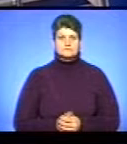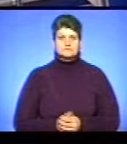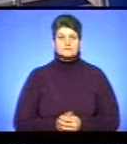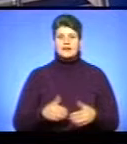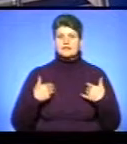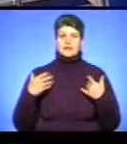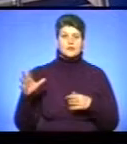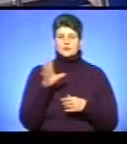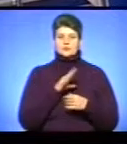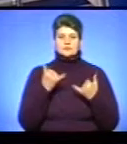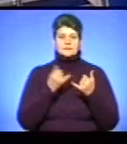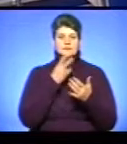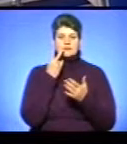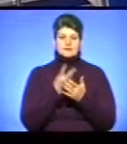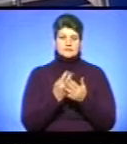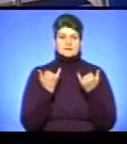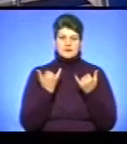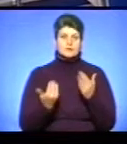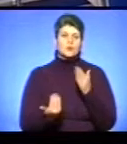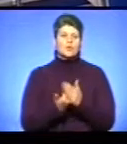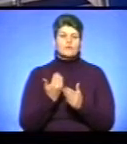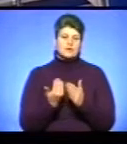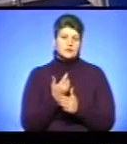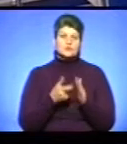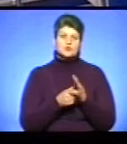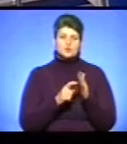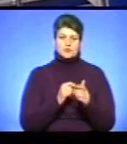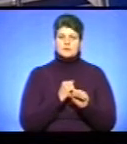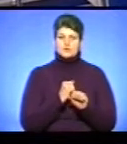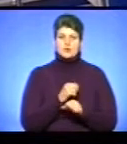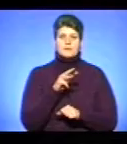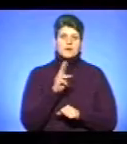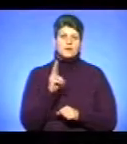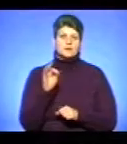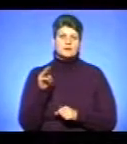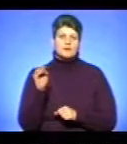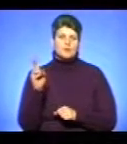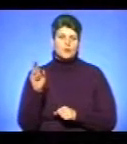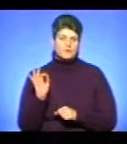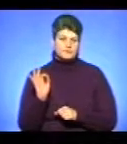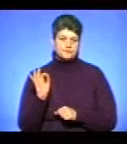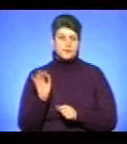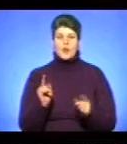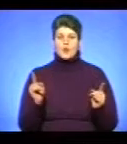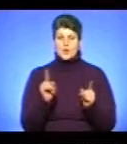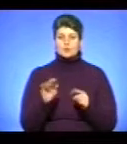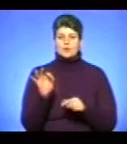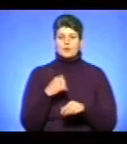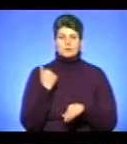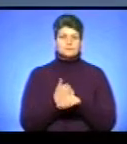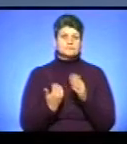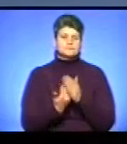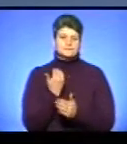Вітаю усіх, хто нас дивиться. В ефірі новини. У студії працює Марія Котенко. Коротко про головне.